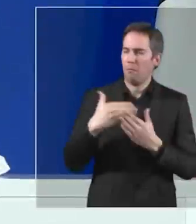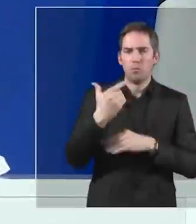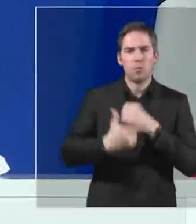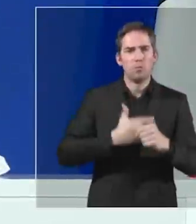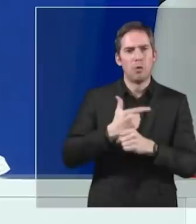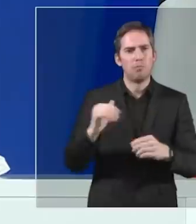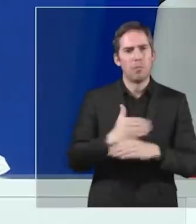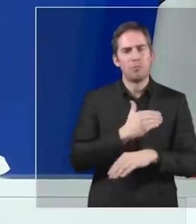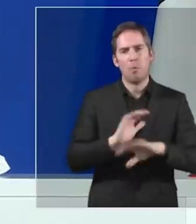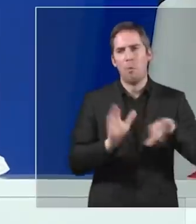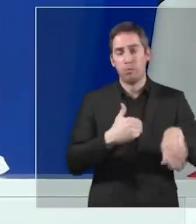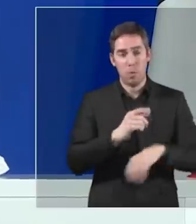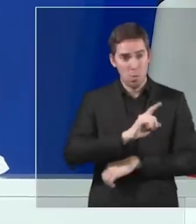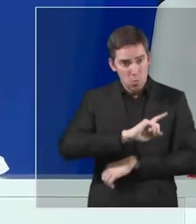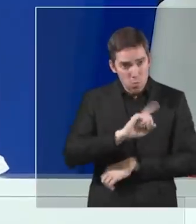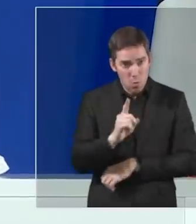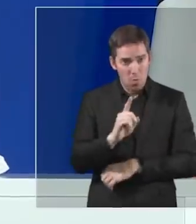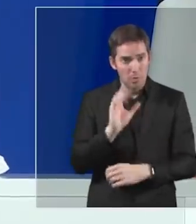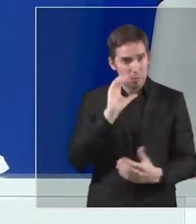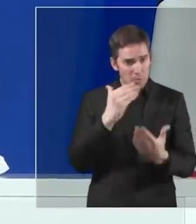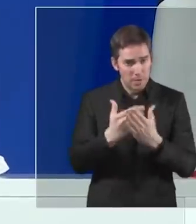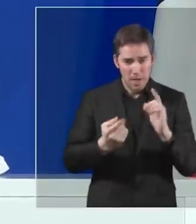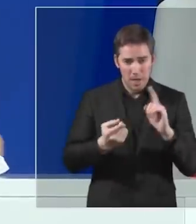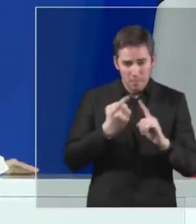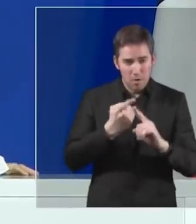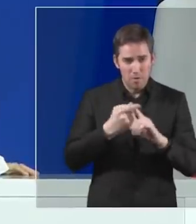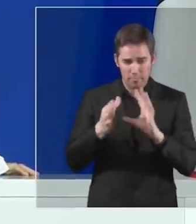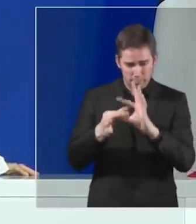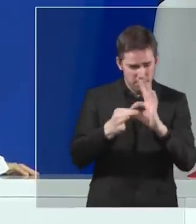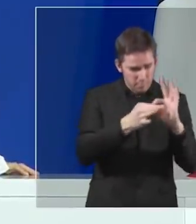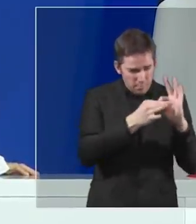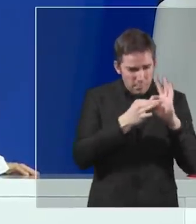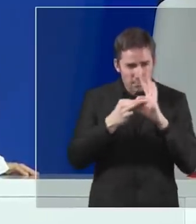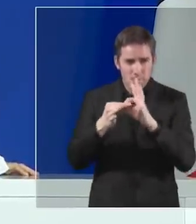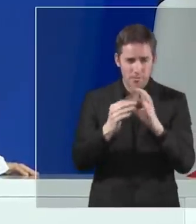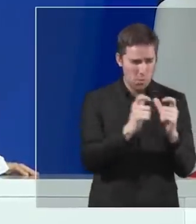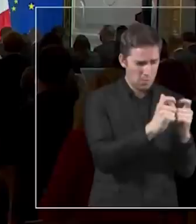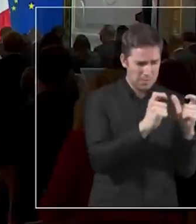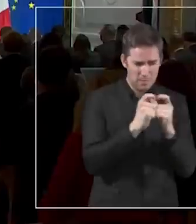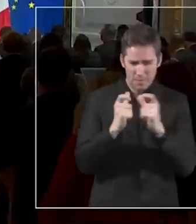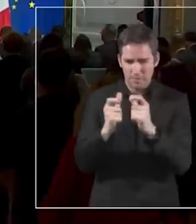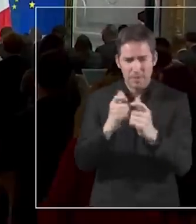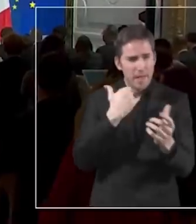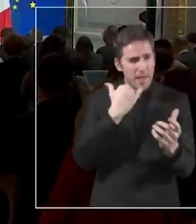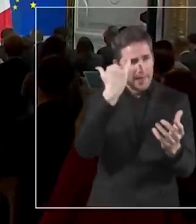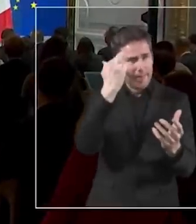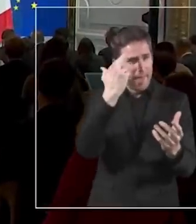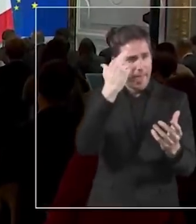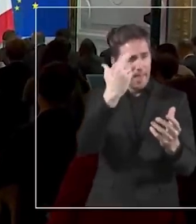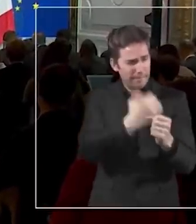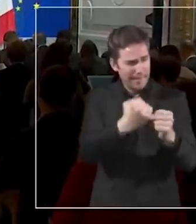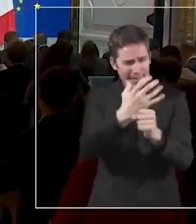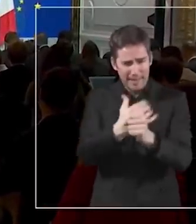Et pour réussir justement le développement de ces alliances, de ces filières industrielles fortes et d'innovation, il nous faut acter